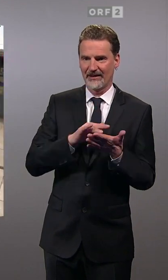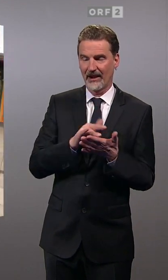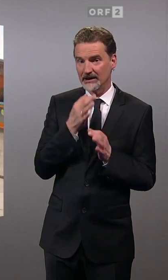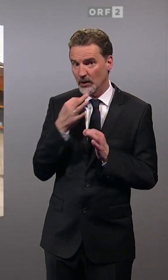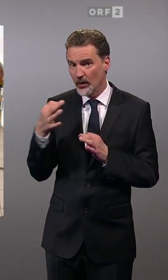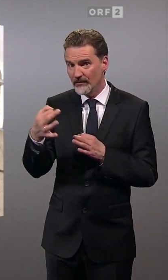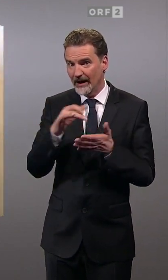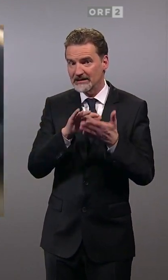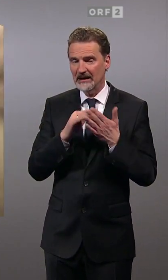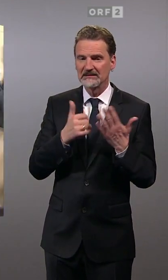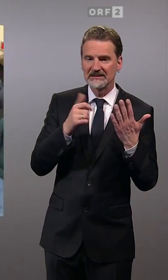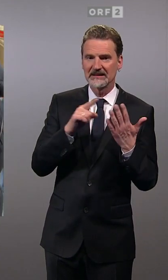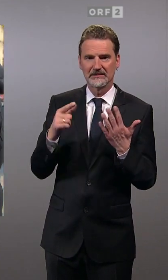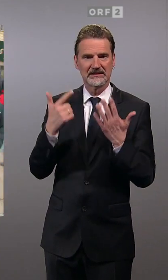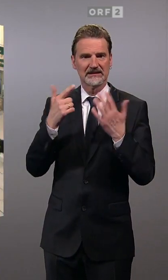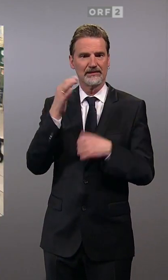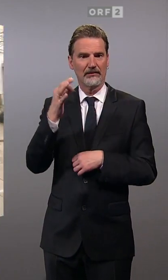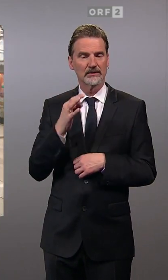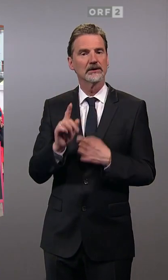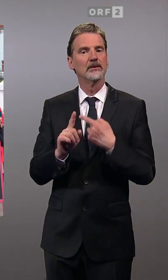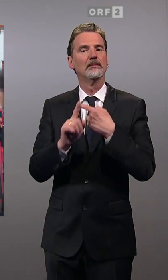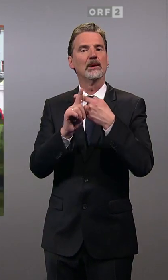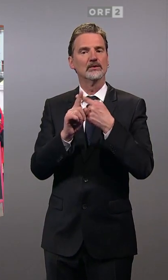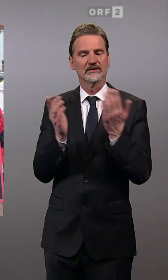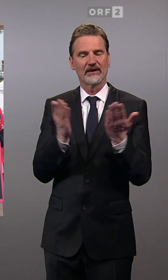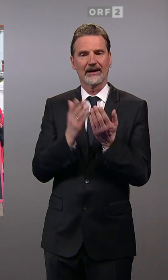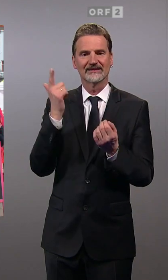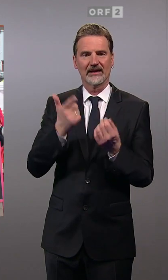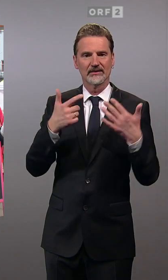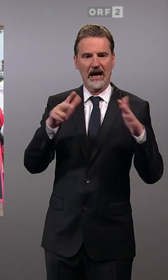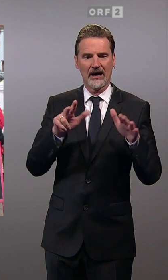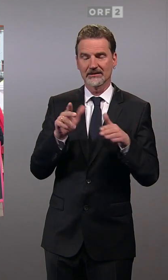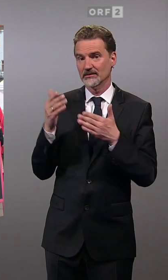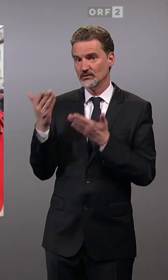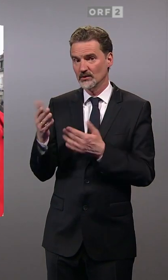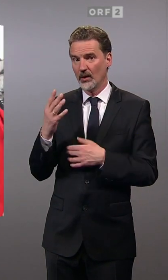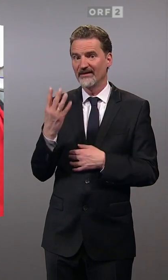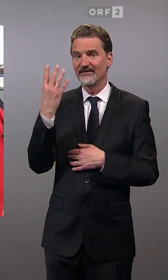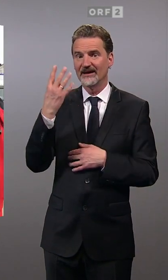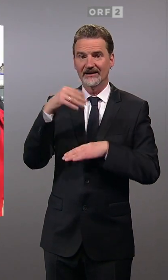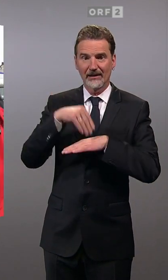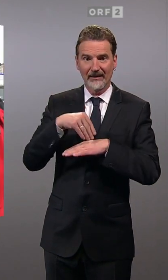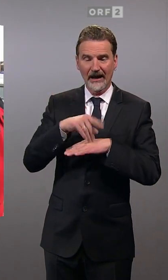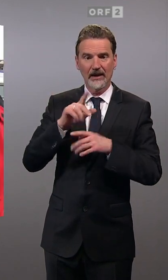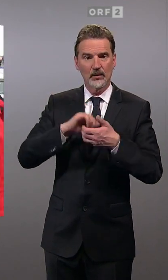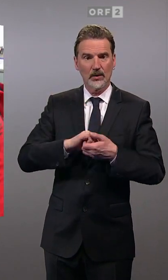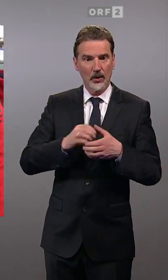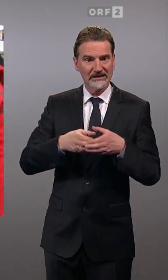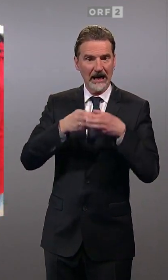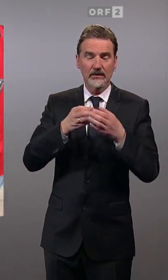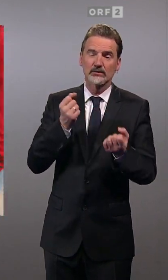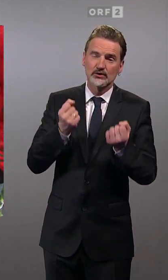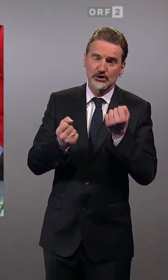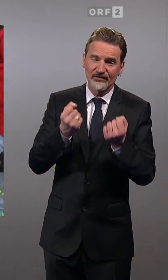7 Prozent, ein Plus gegenüber 2018. Damit wird das vierte Mandat und damit der Clubstatus ein schwieriges, aber nicht